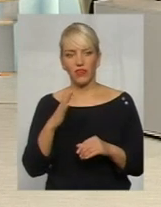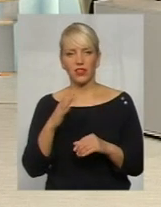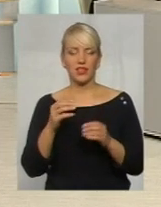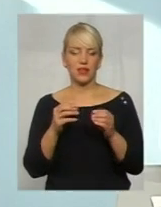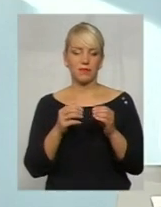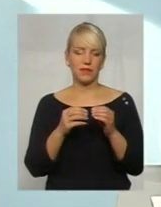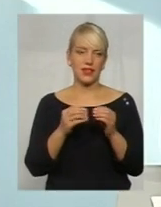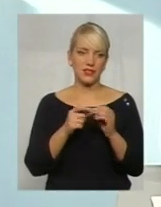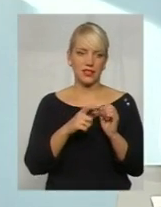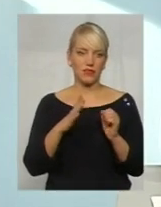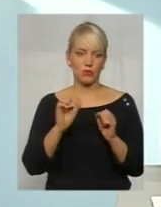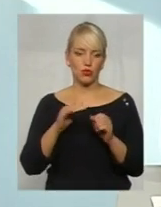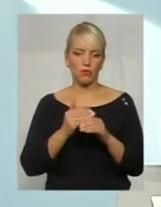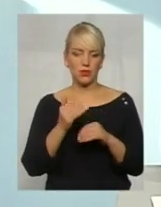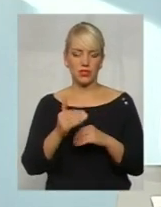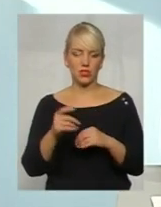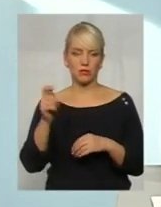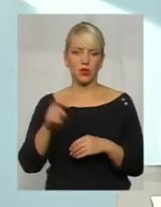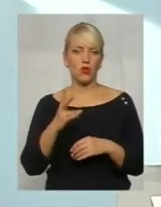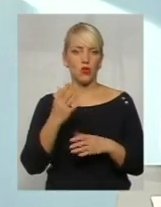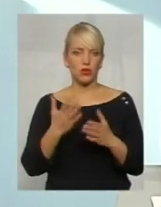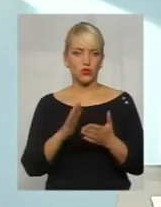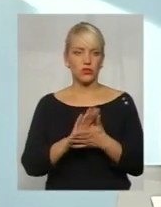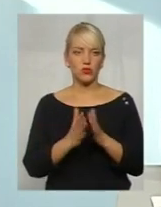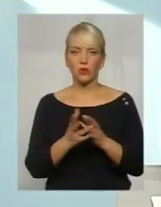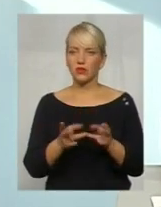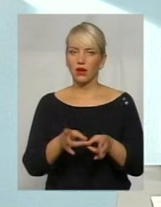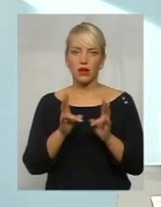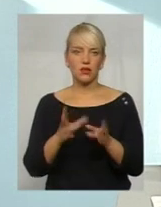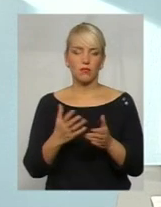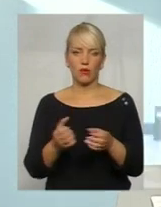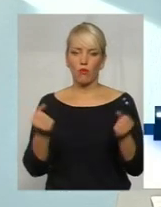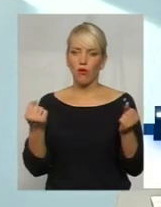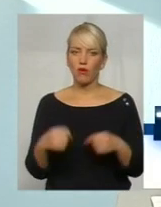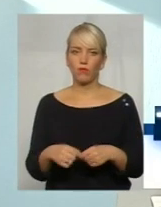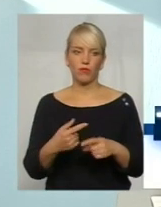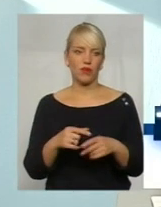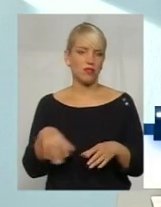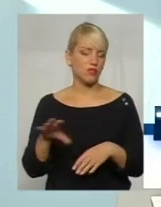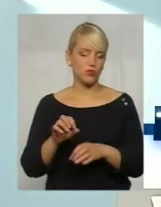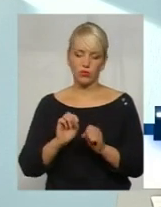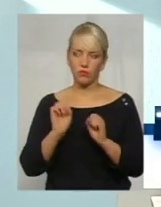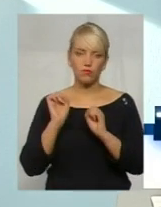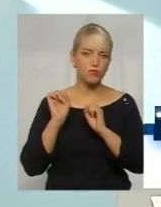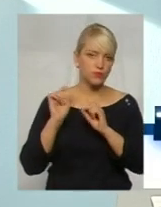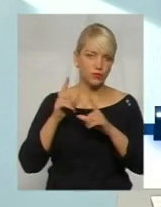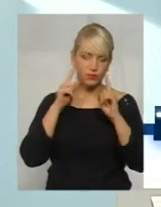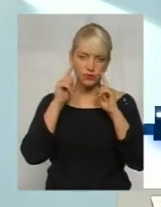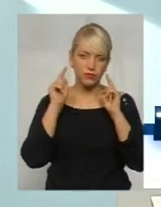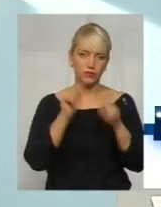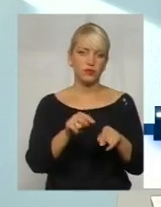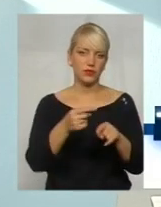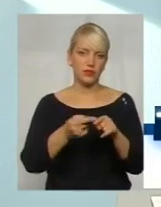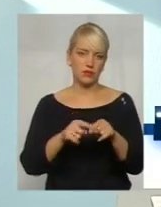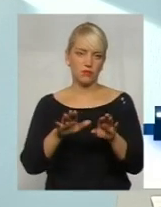пізніше. Але якщо ситуація критична, там якесь пограбування, чи що всі сили кидаються саме в те місце. І